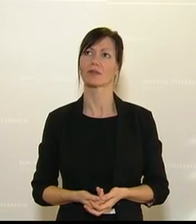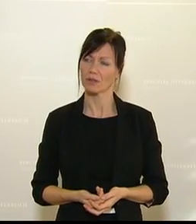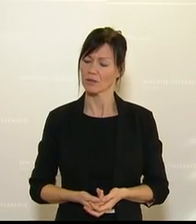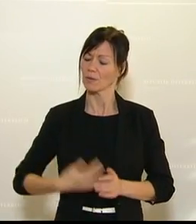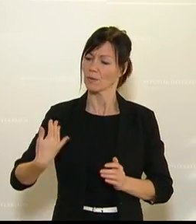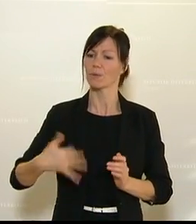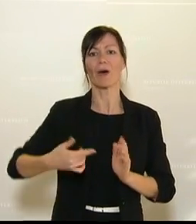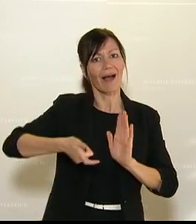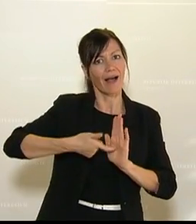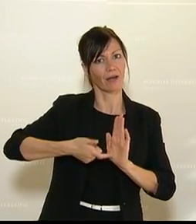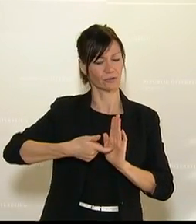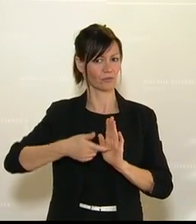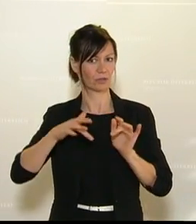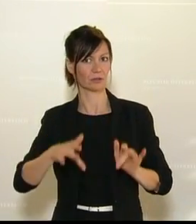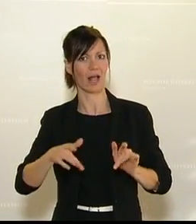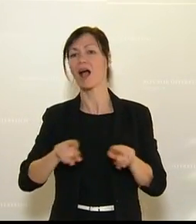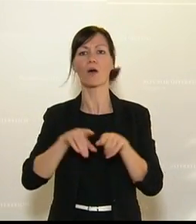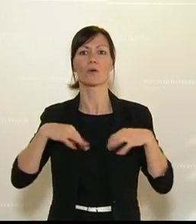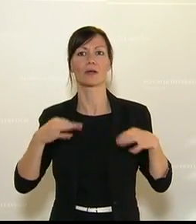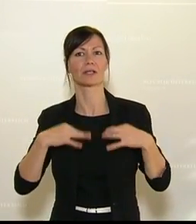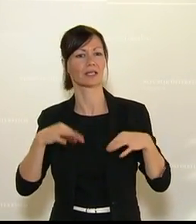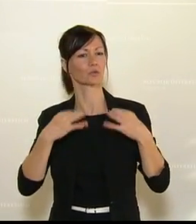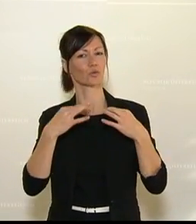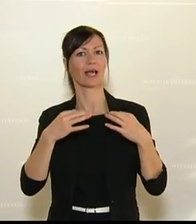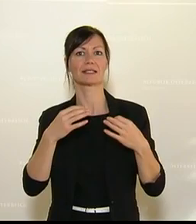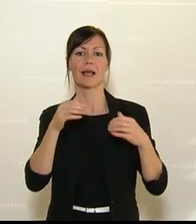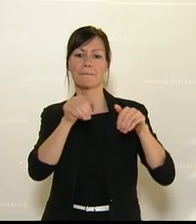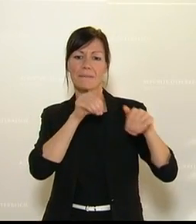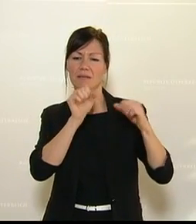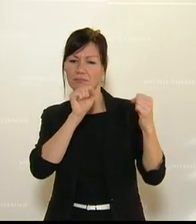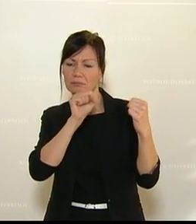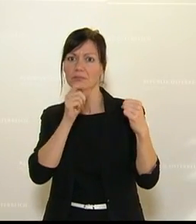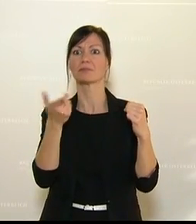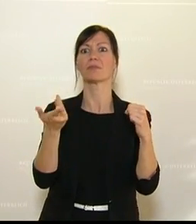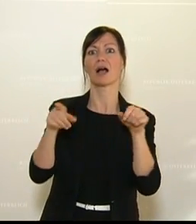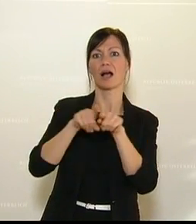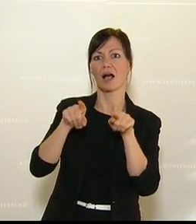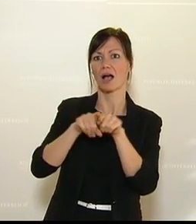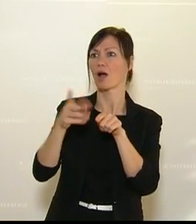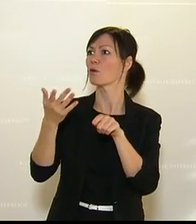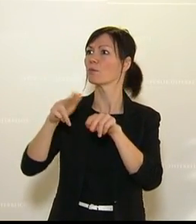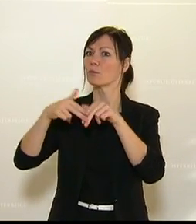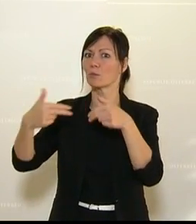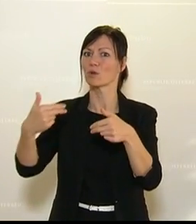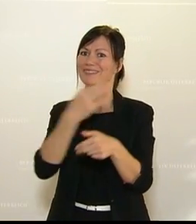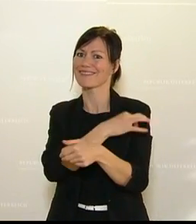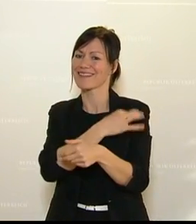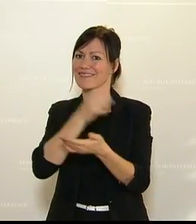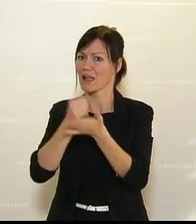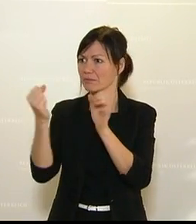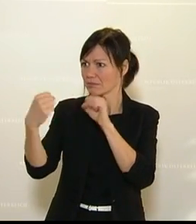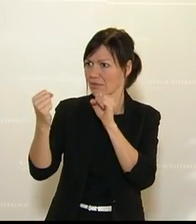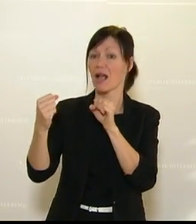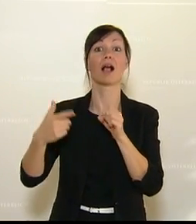sind gefordert, wir sind in Abstimmung mit dem Gesundheitsministerium, dem Bundeskanzleramt, mit den Planungsarbeiten für Massentests, nach dem Ende des Lockdowns